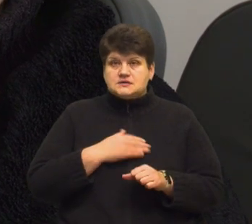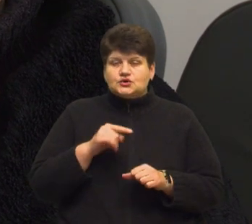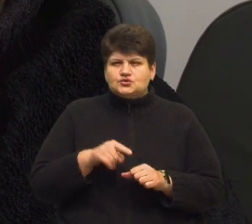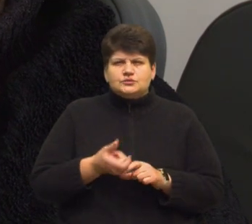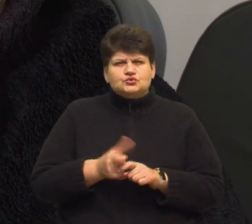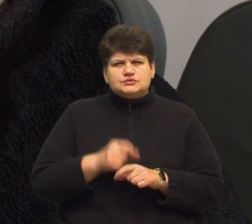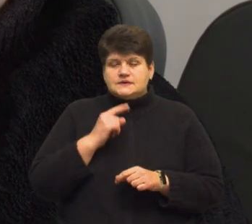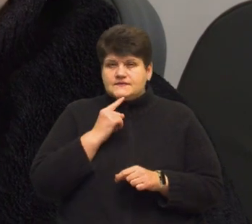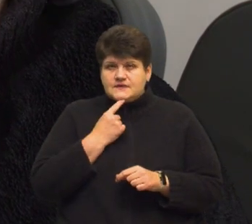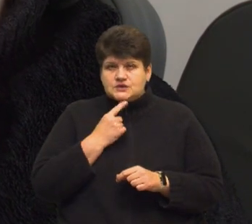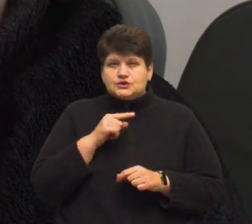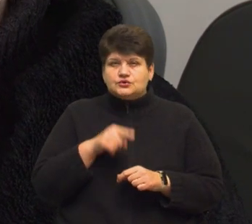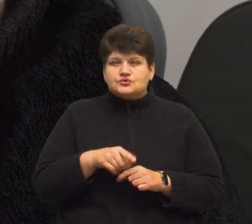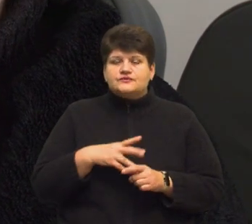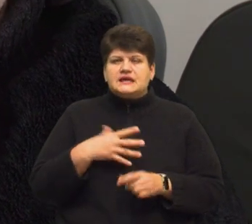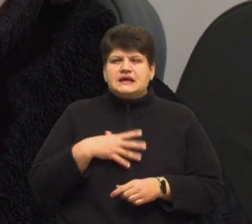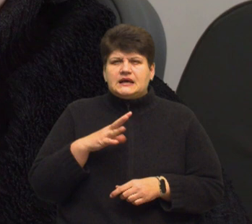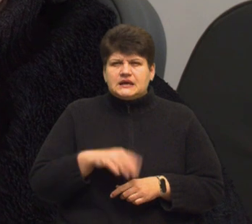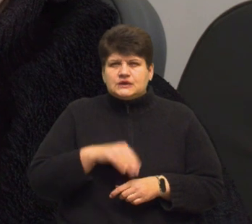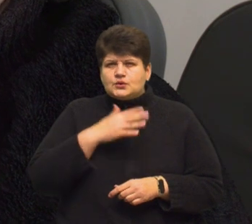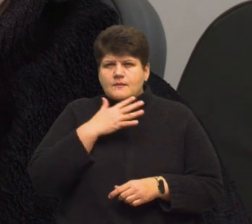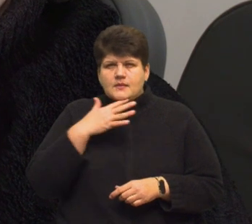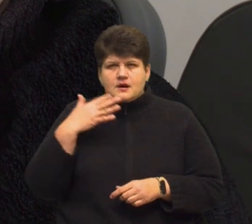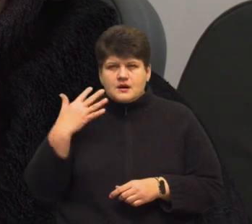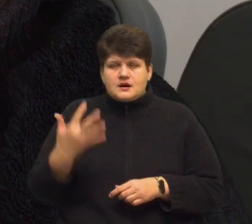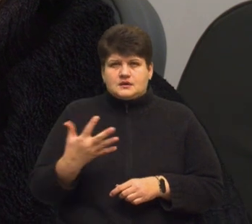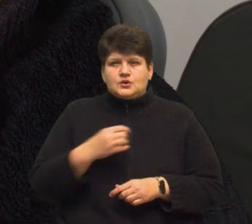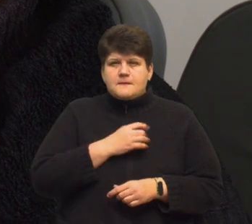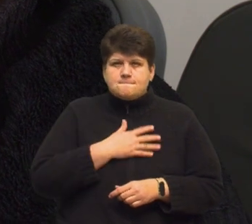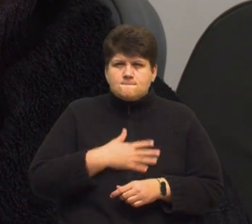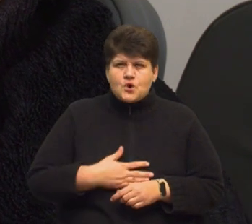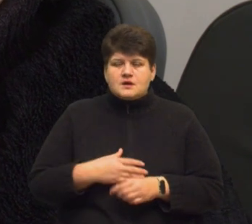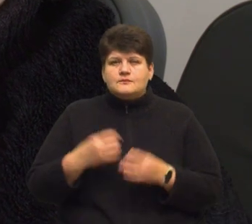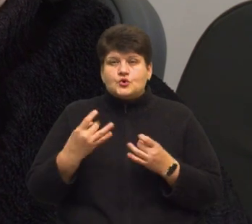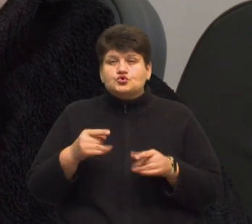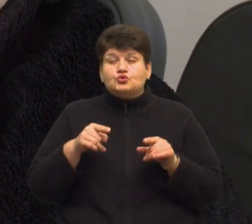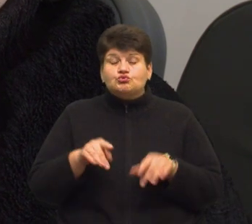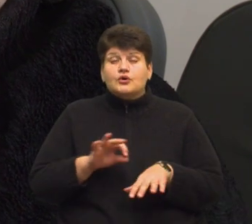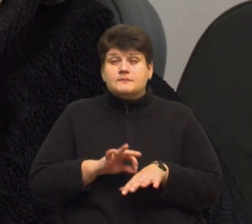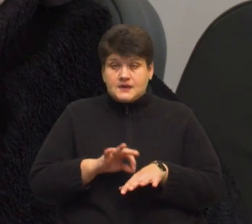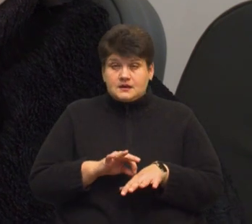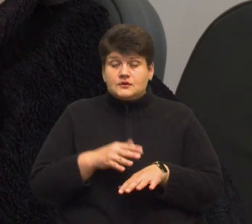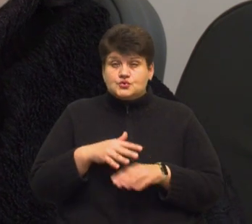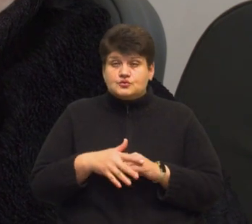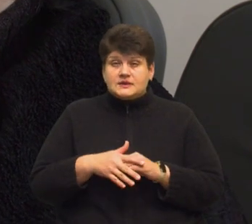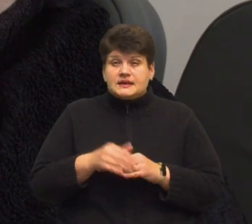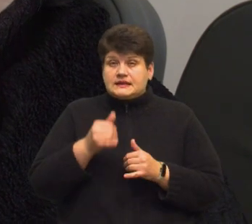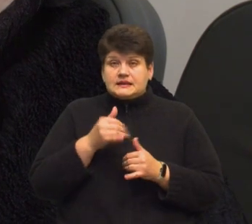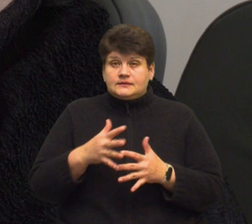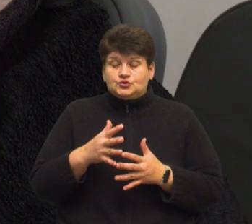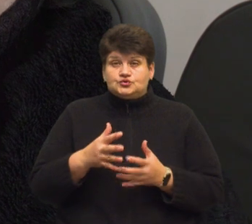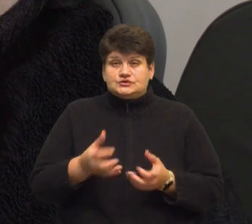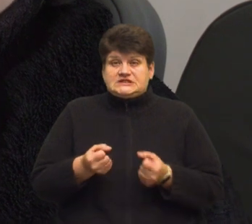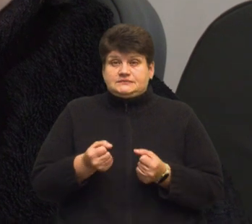тяжко, те, що вони всі гинуть, багато гине і поранені. Просто от той біль, розумієте, що не можеш тримати тих